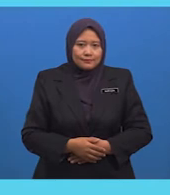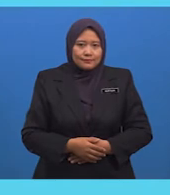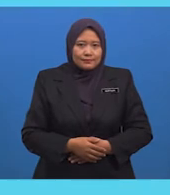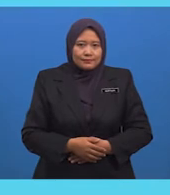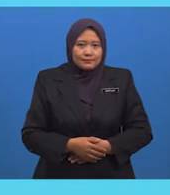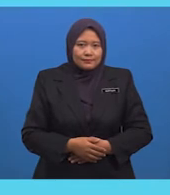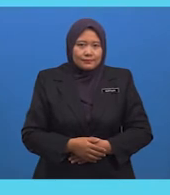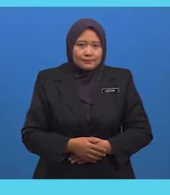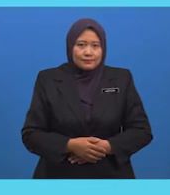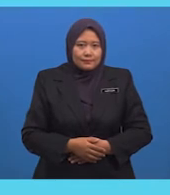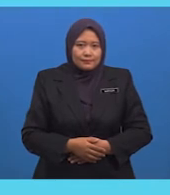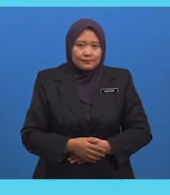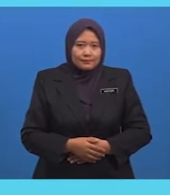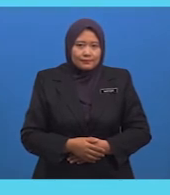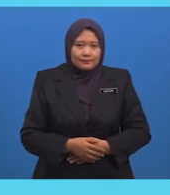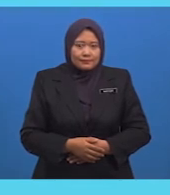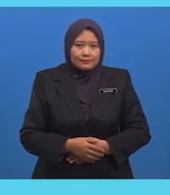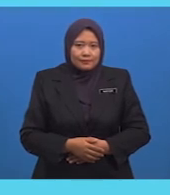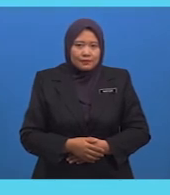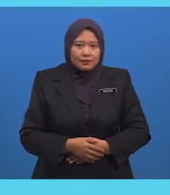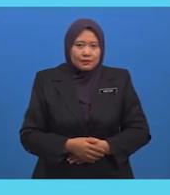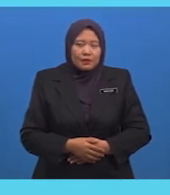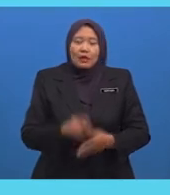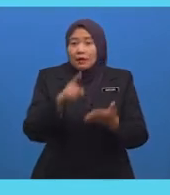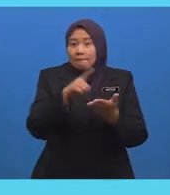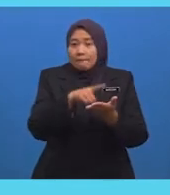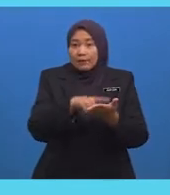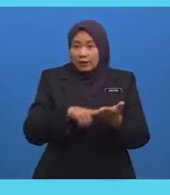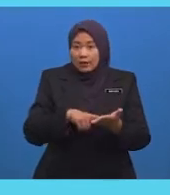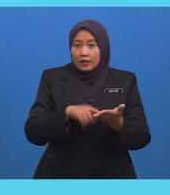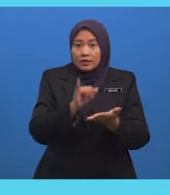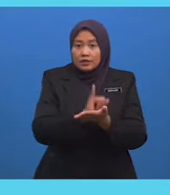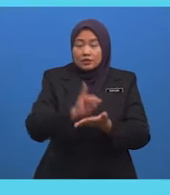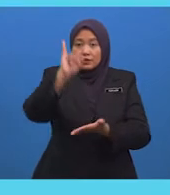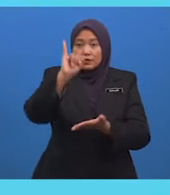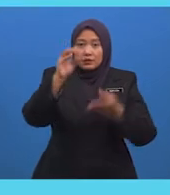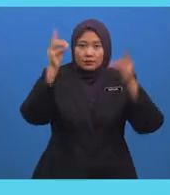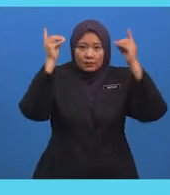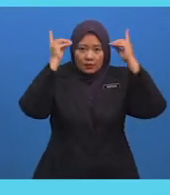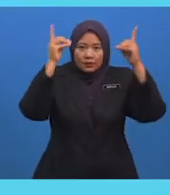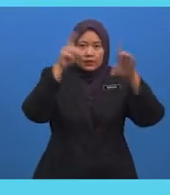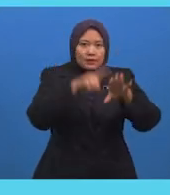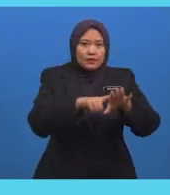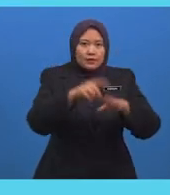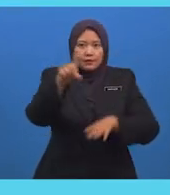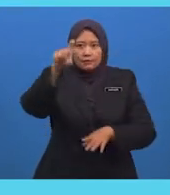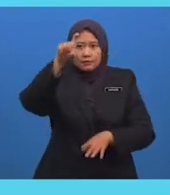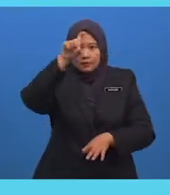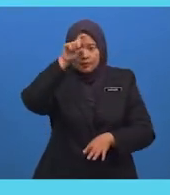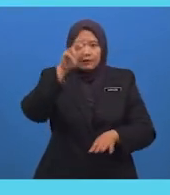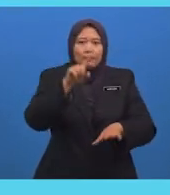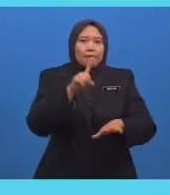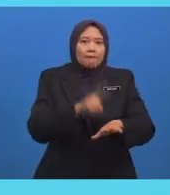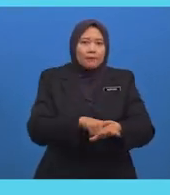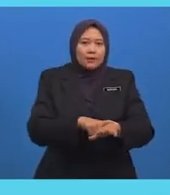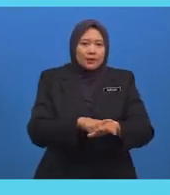Soalannya Para Pelajar Apakah Institusi Pendidikan Di Mesir Pada